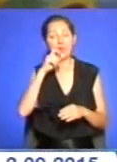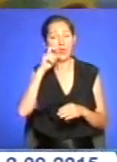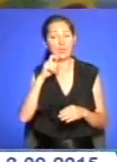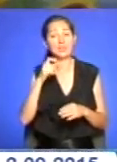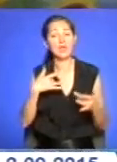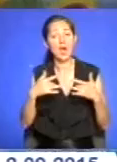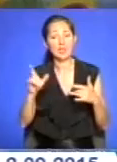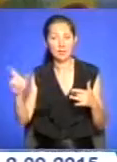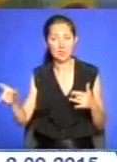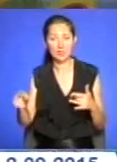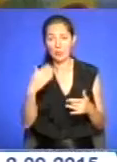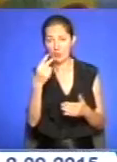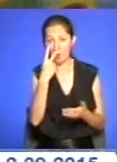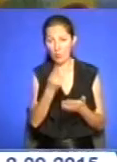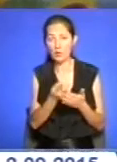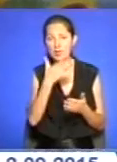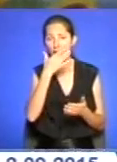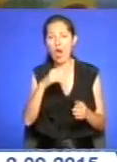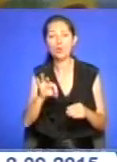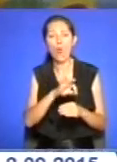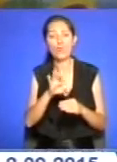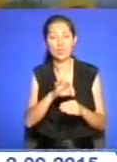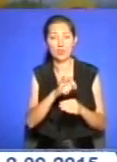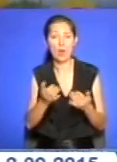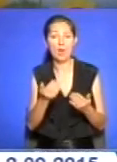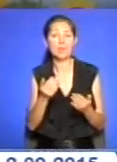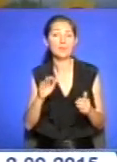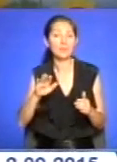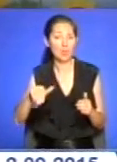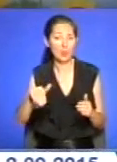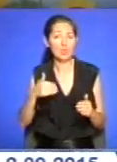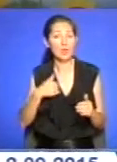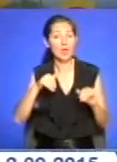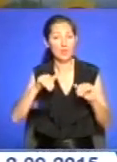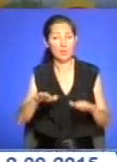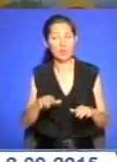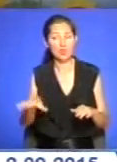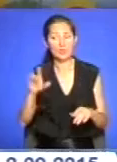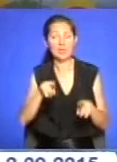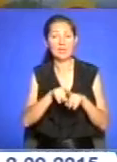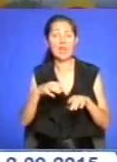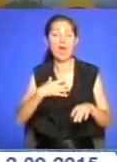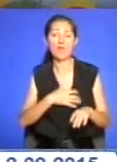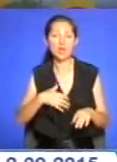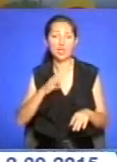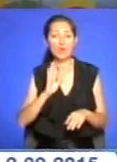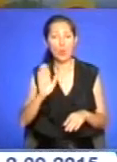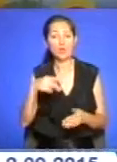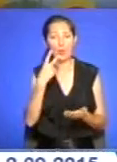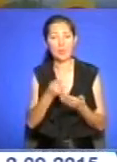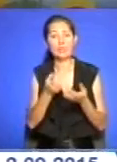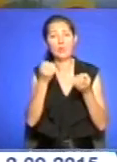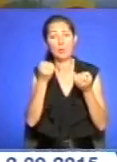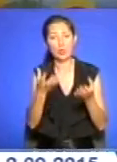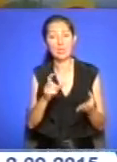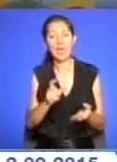показували гарну вишивку. Але зрештою-врешт ми вирішили, що все-таки важливо буде показати простих